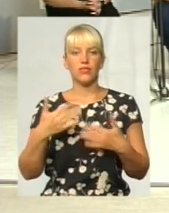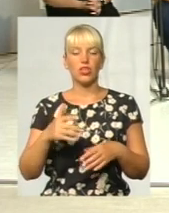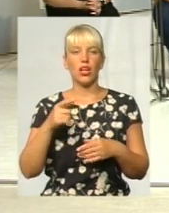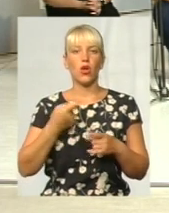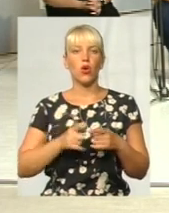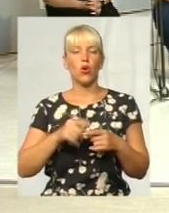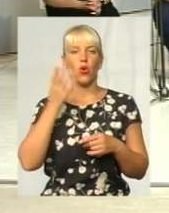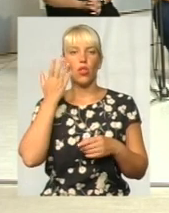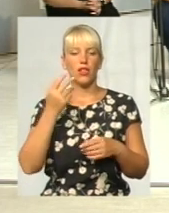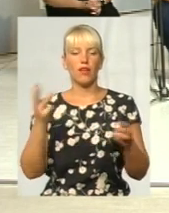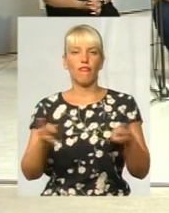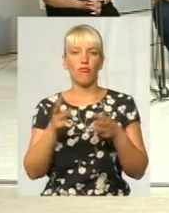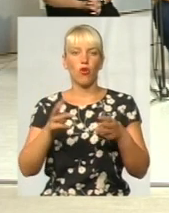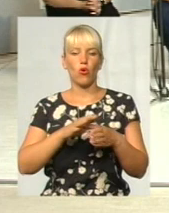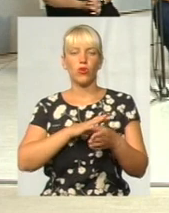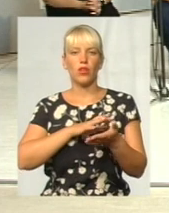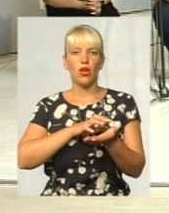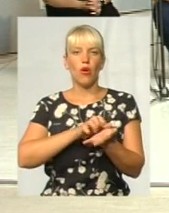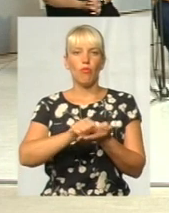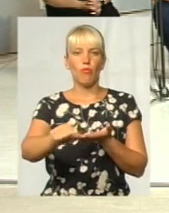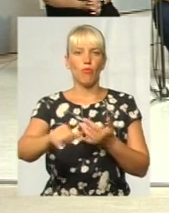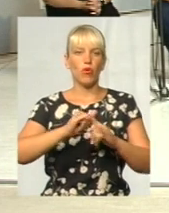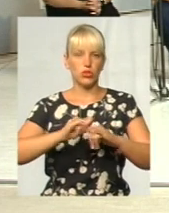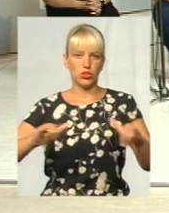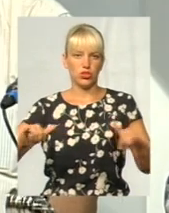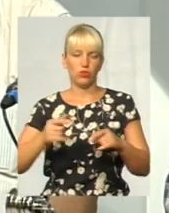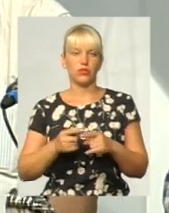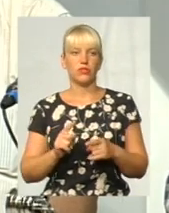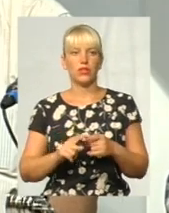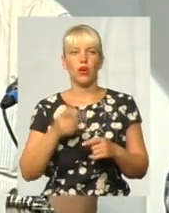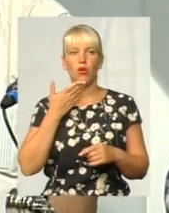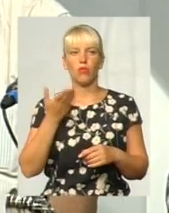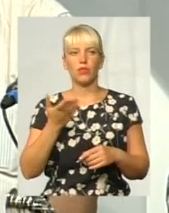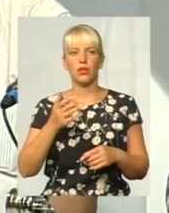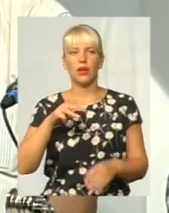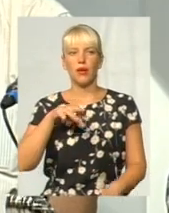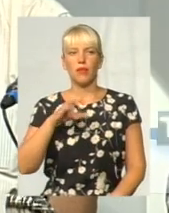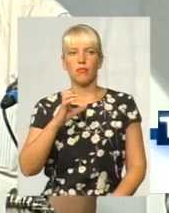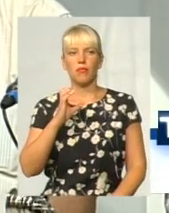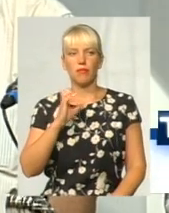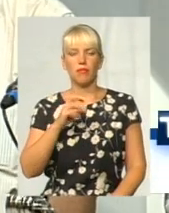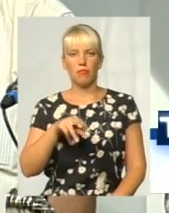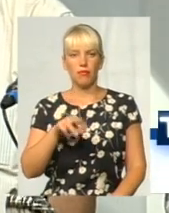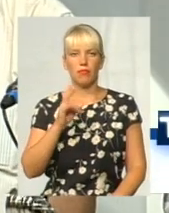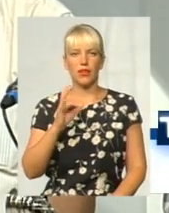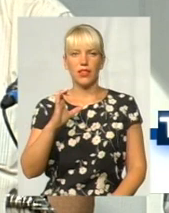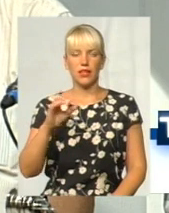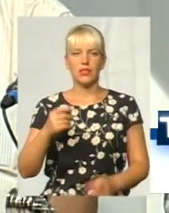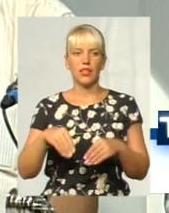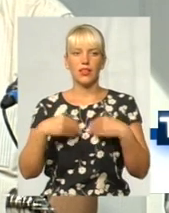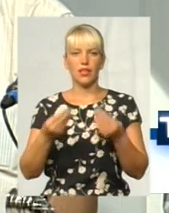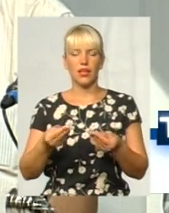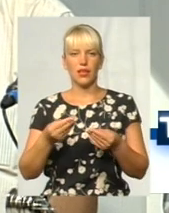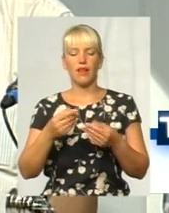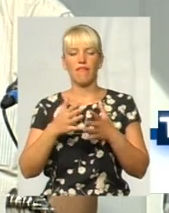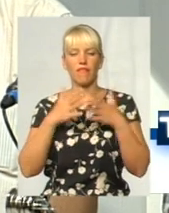коли вогонь вже поширювався суттєво. Я думаю, що коментар працівника МНС дає досить велику розширену інформацію для того,